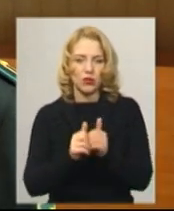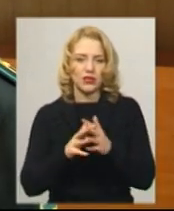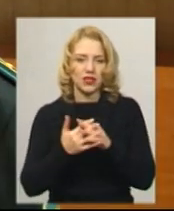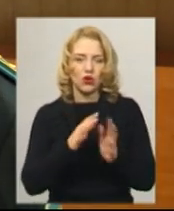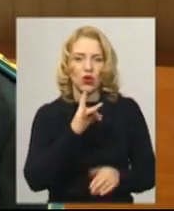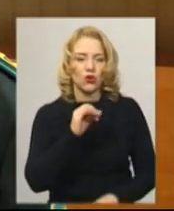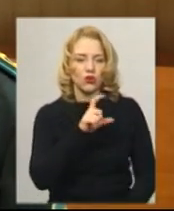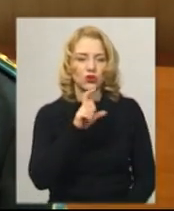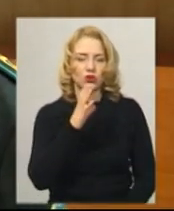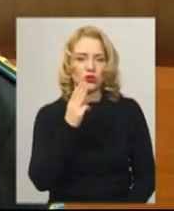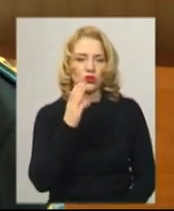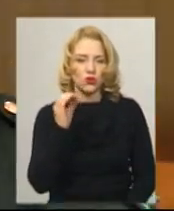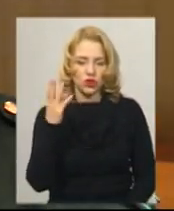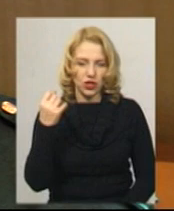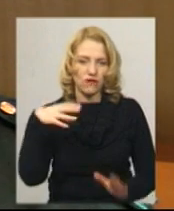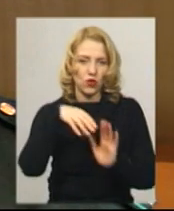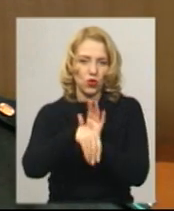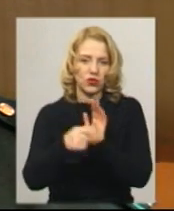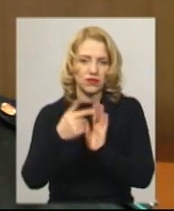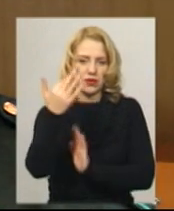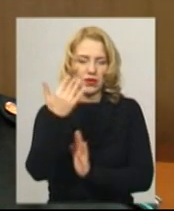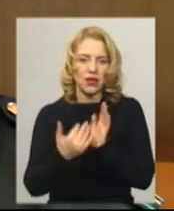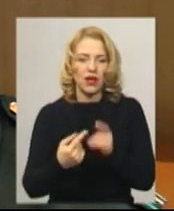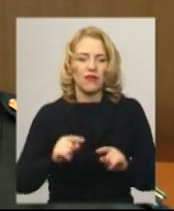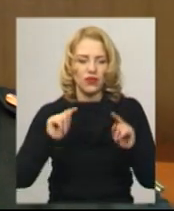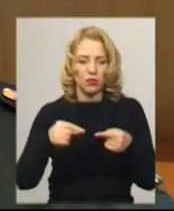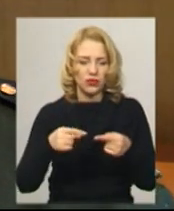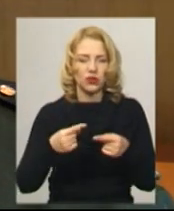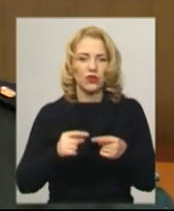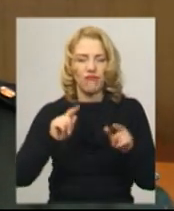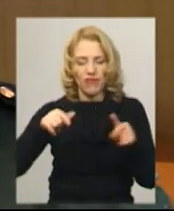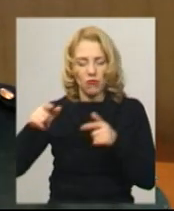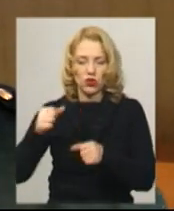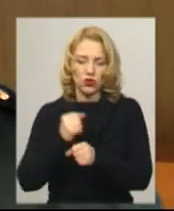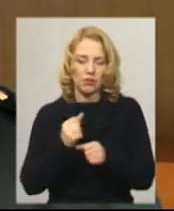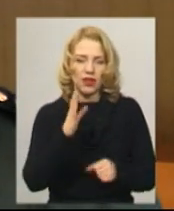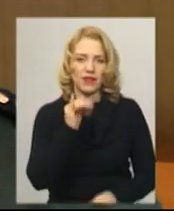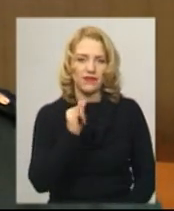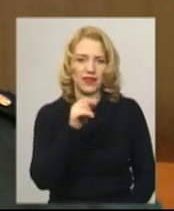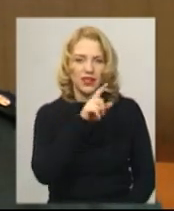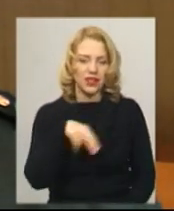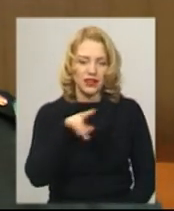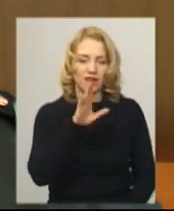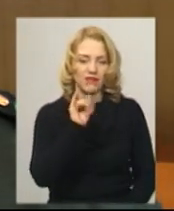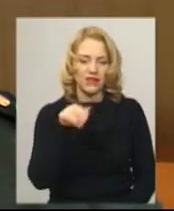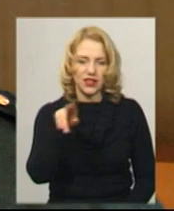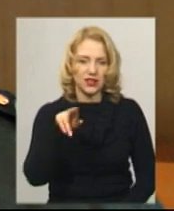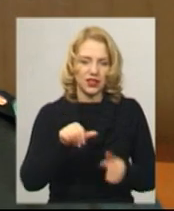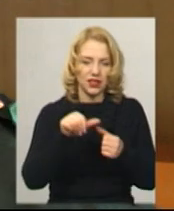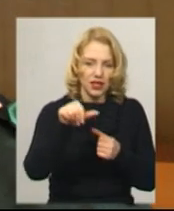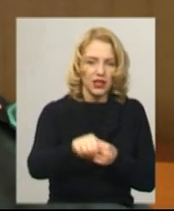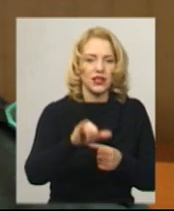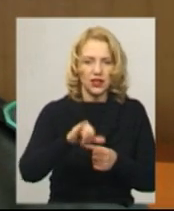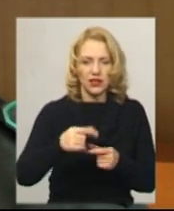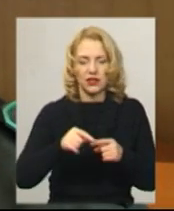Росоші, вона є в цьому переліку. Відповідно, вимог зробили відвод, номерний перелік цих дерев, дефектну відомість за